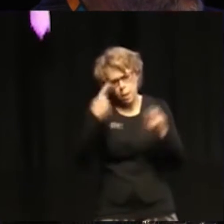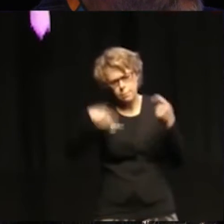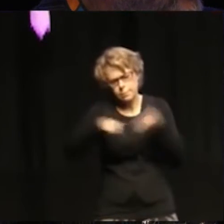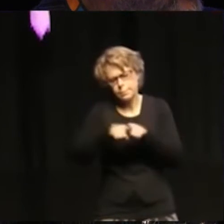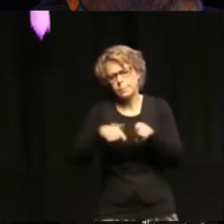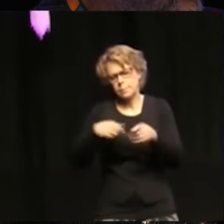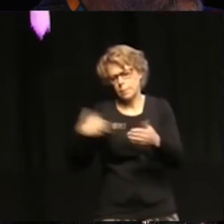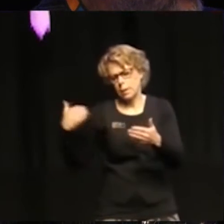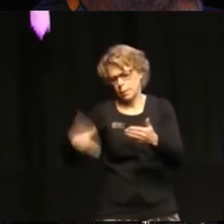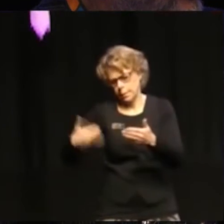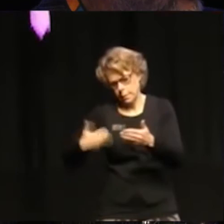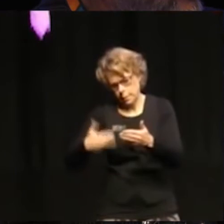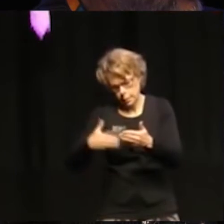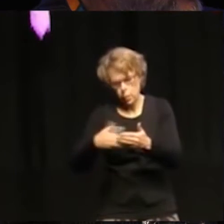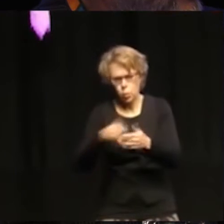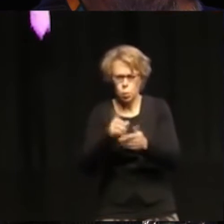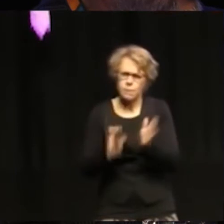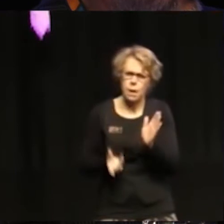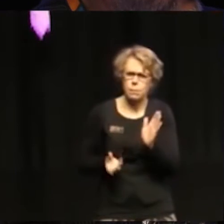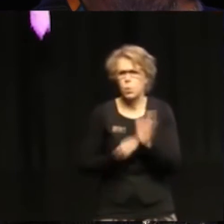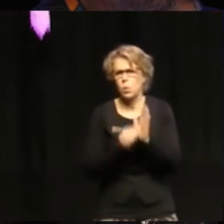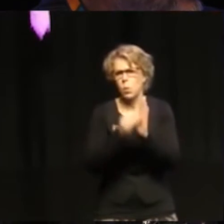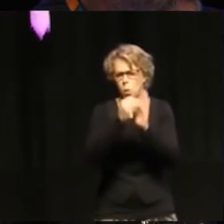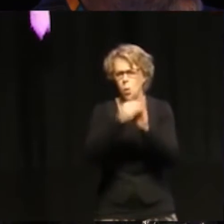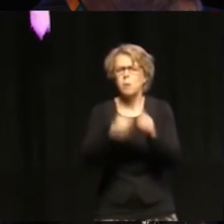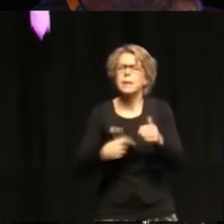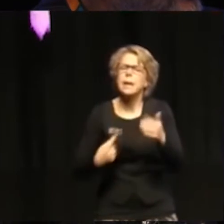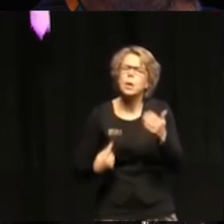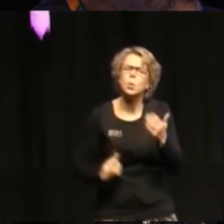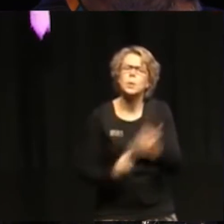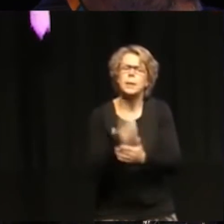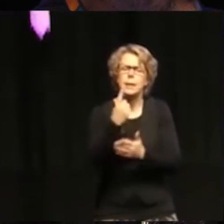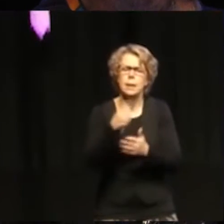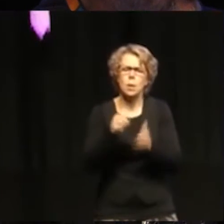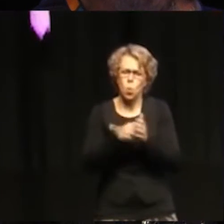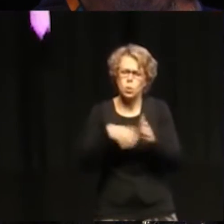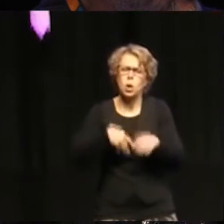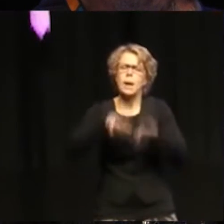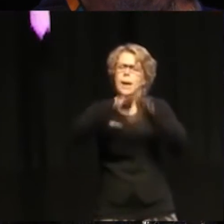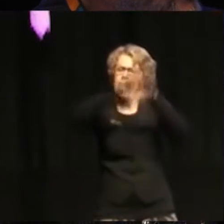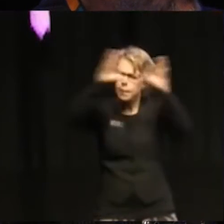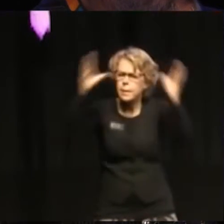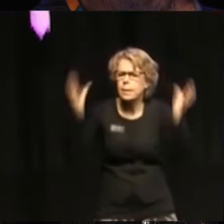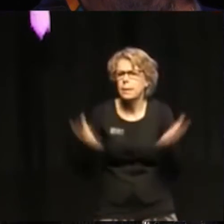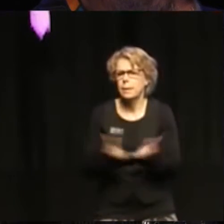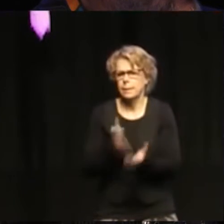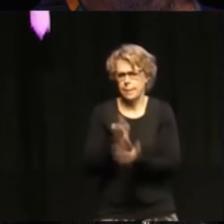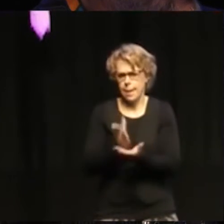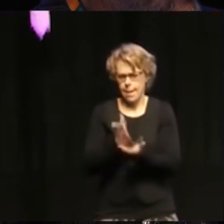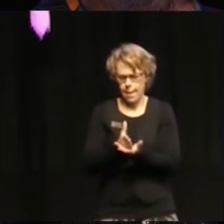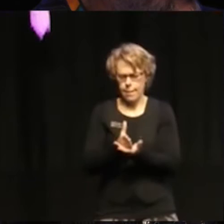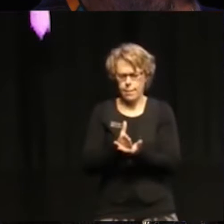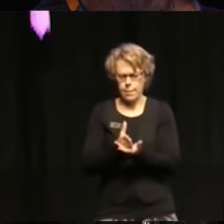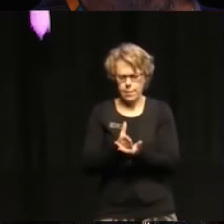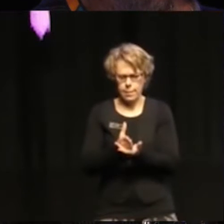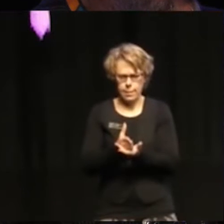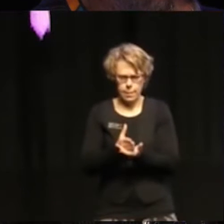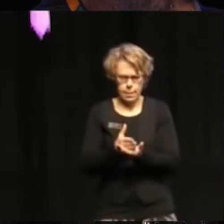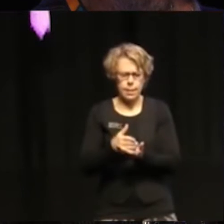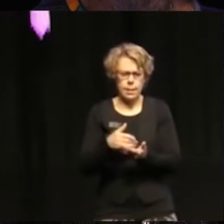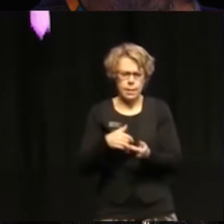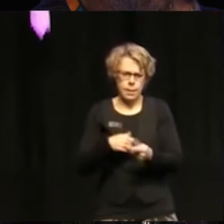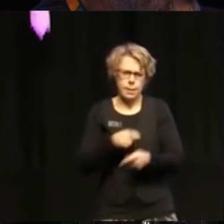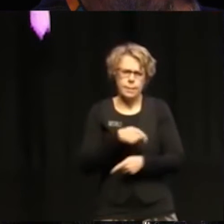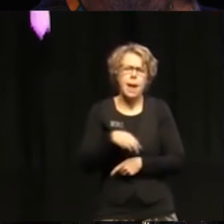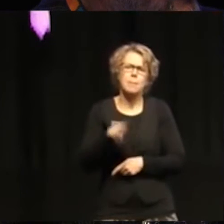and it's unique because it's a universal agenda. So in contrast to the MDGs, the